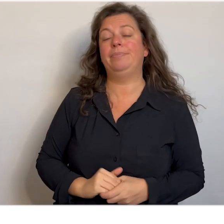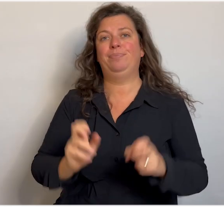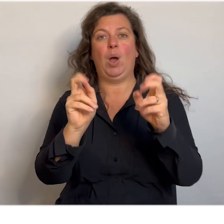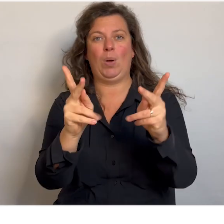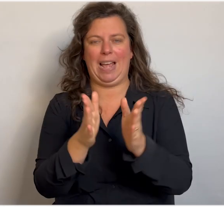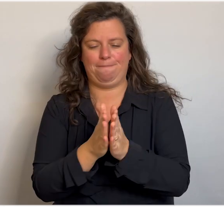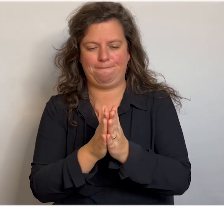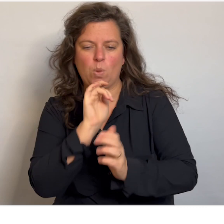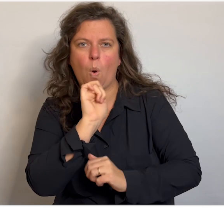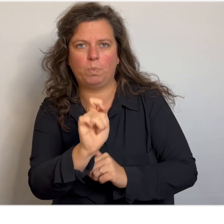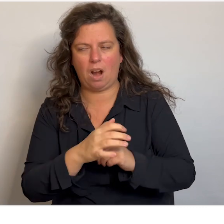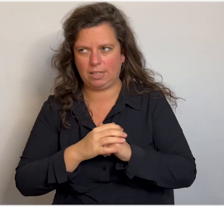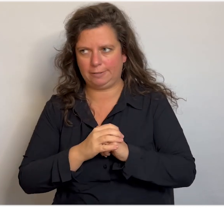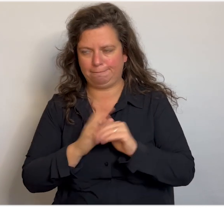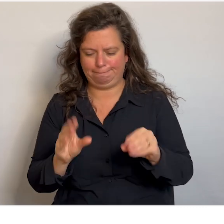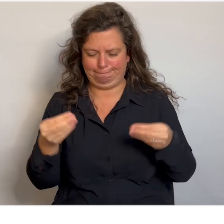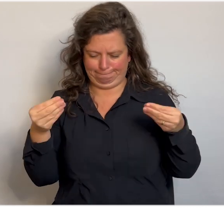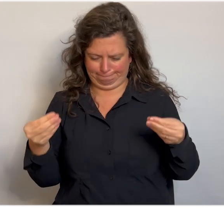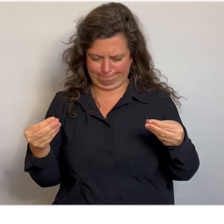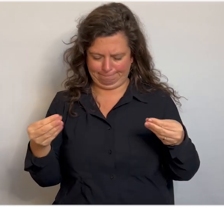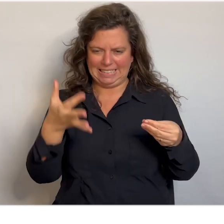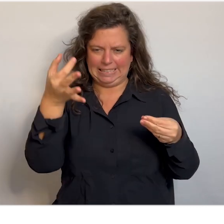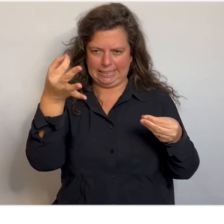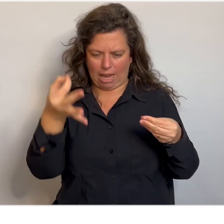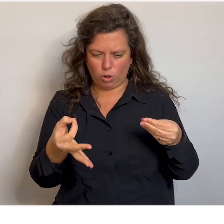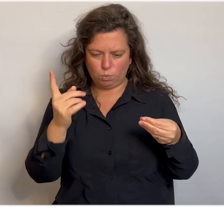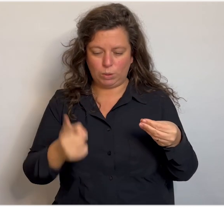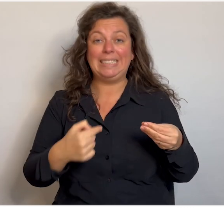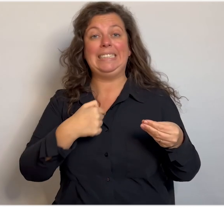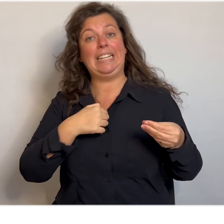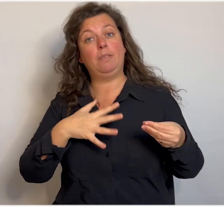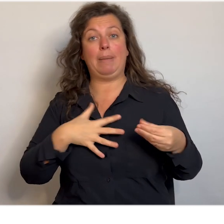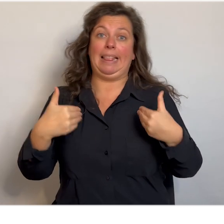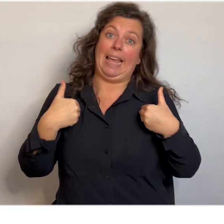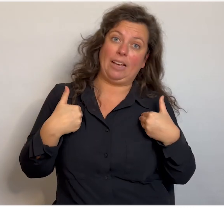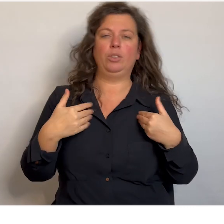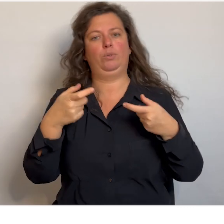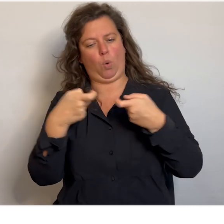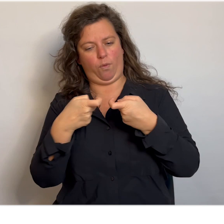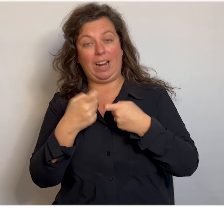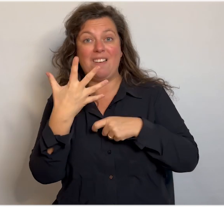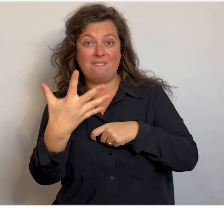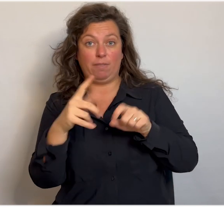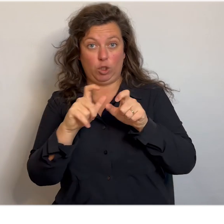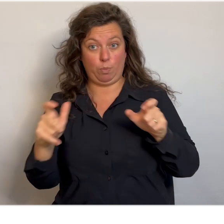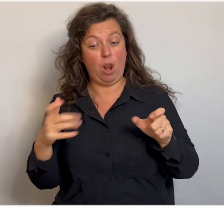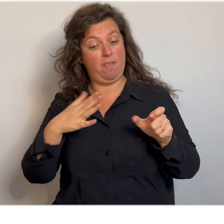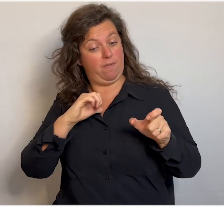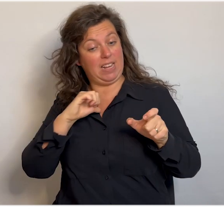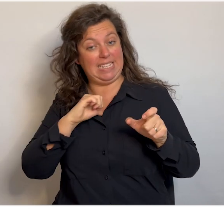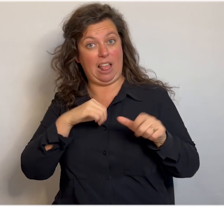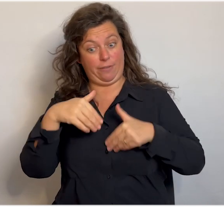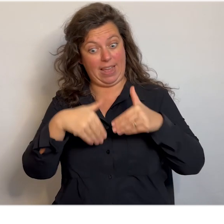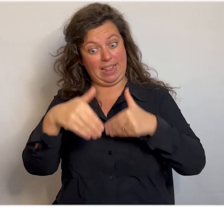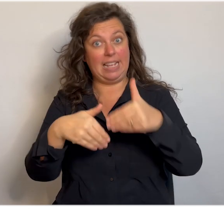Oké, de opdracht. Jullie mogen thuis een dit ben ik koffer maken. Hierin mag je vijf spulletjes van jezelf doen.